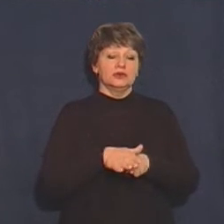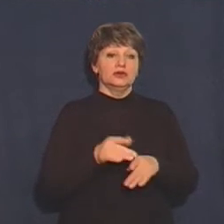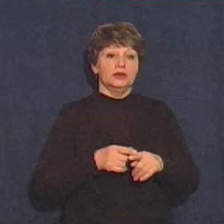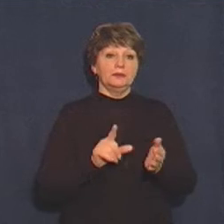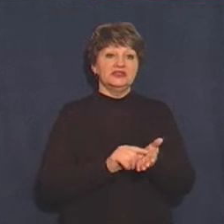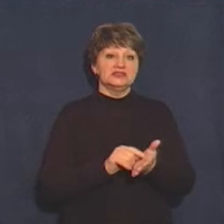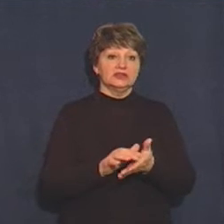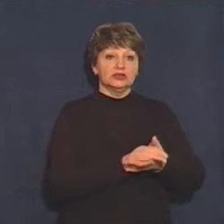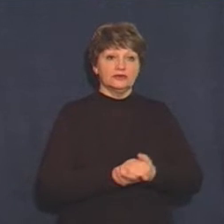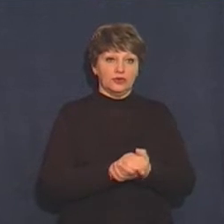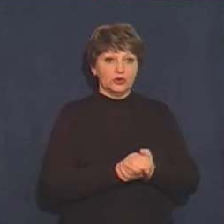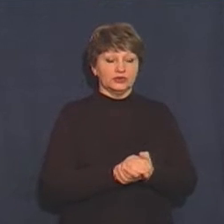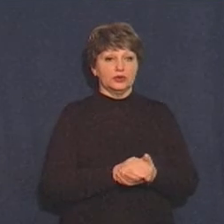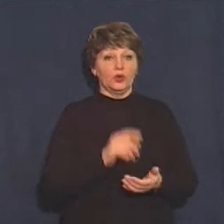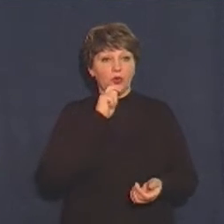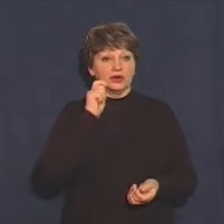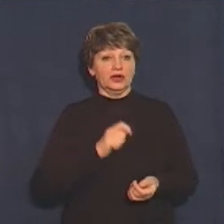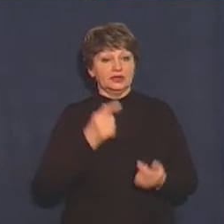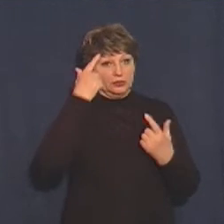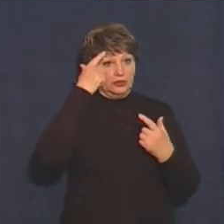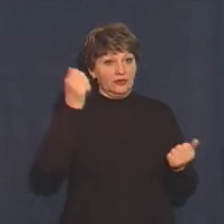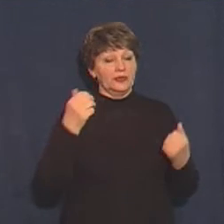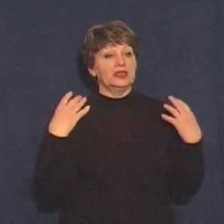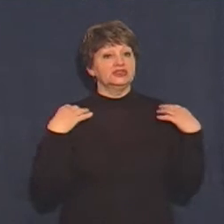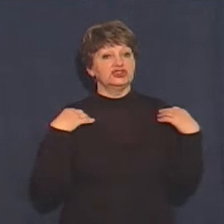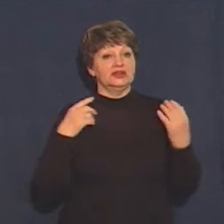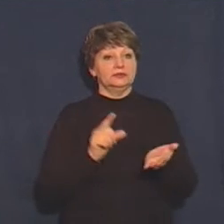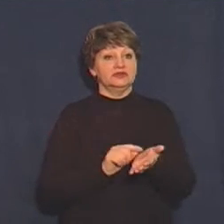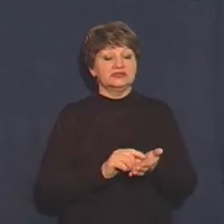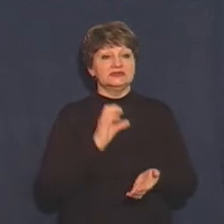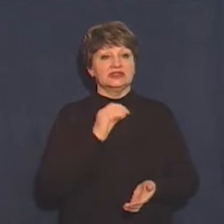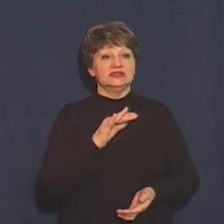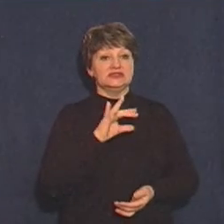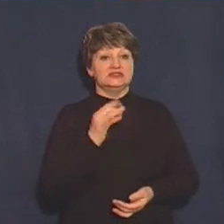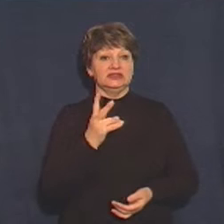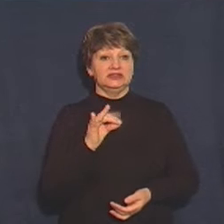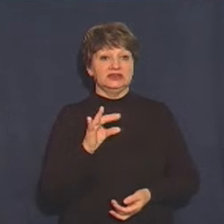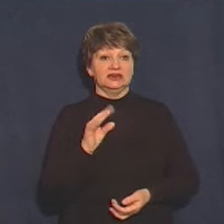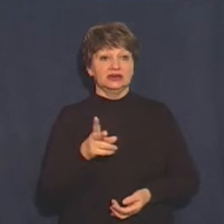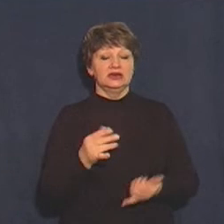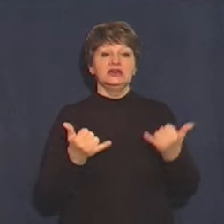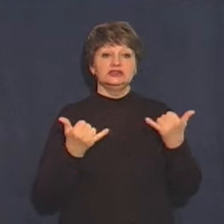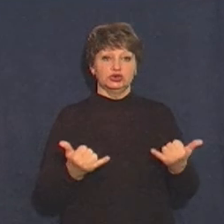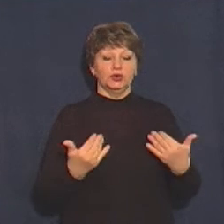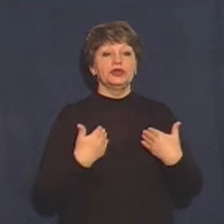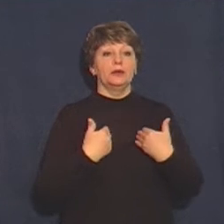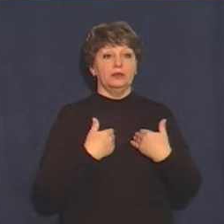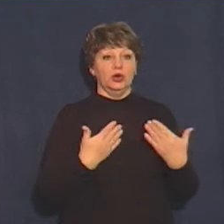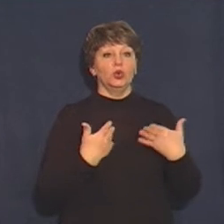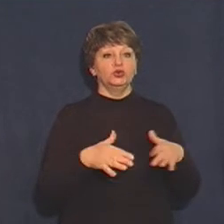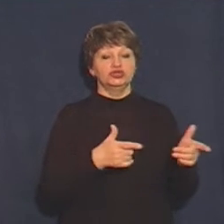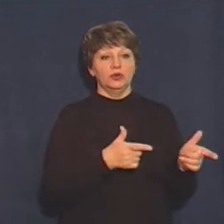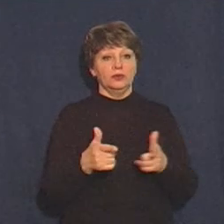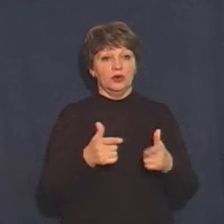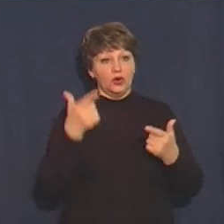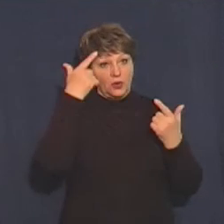повідомила начальниця головного управління Пенсійного фонду в Черкаській області Світлана Зінник. Сьогодні ми вже опублікували